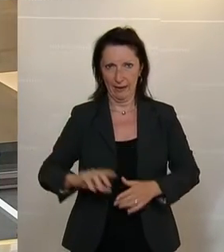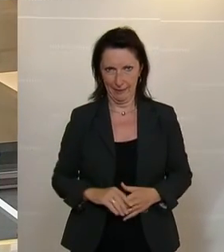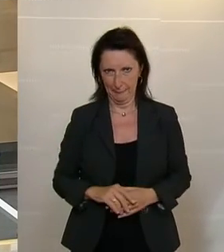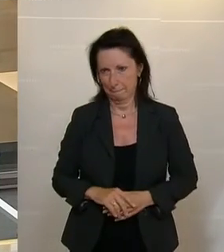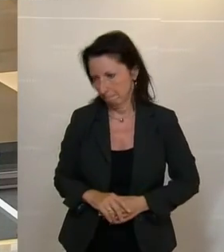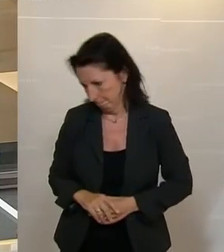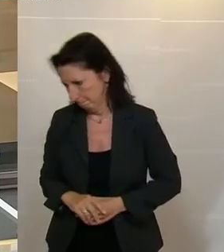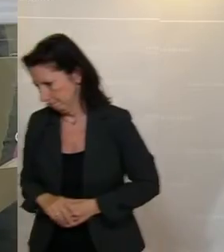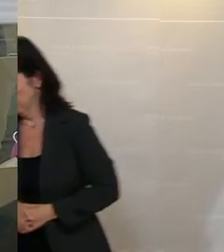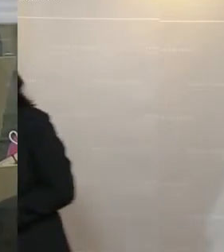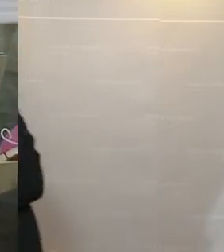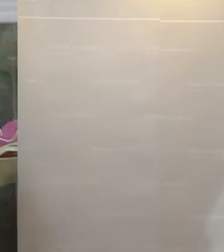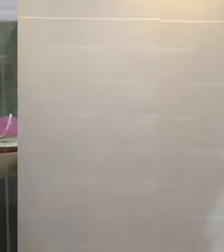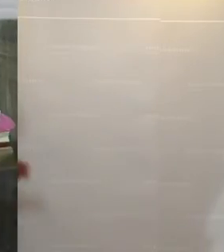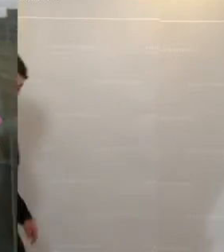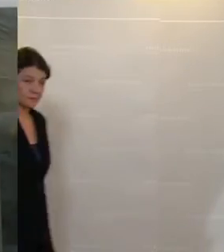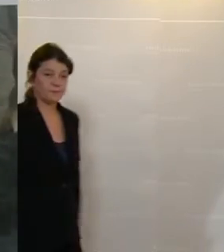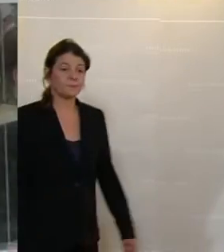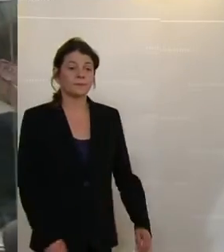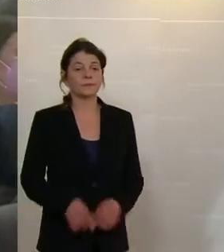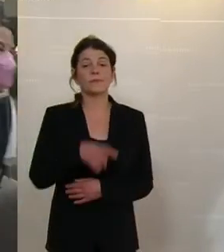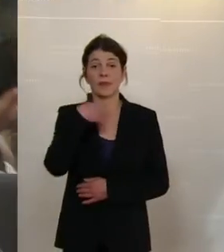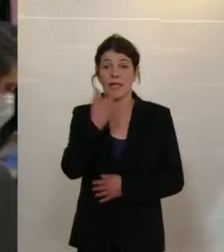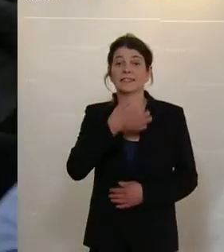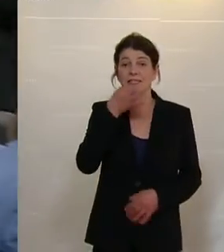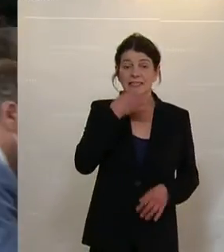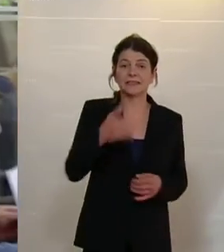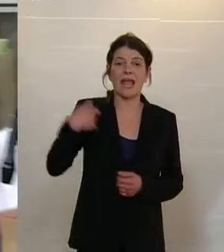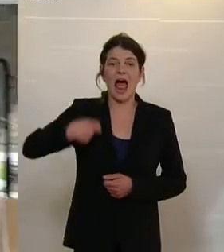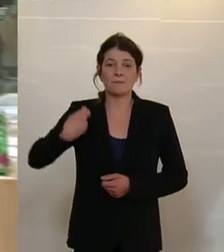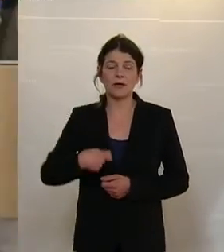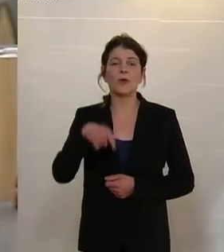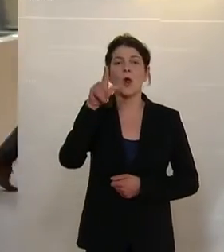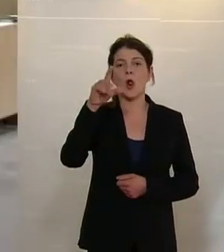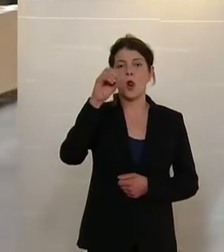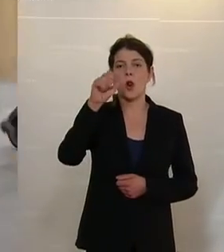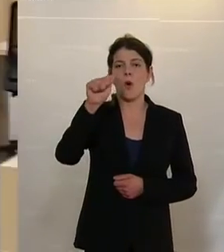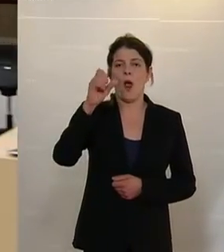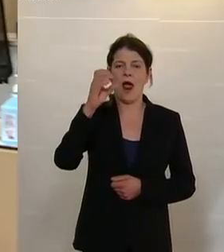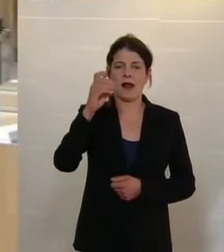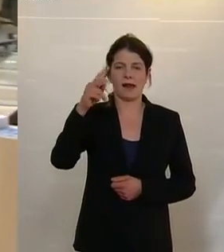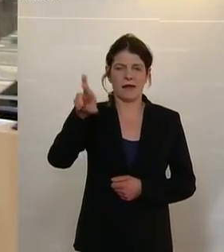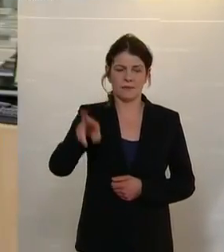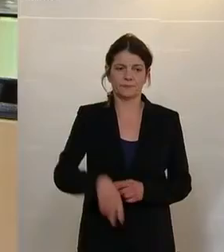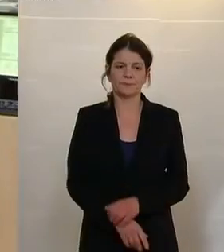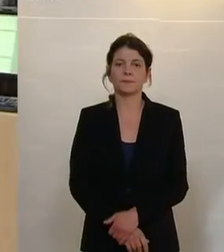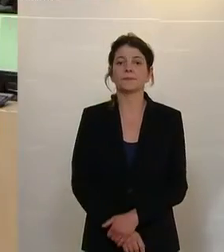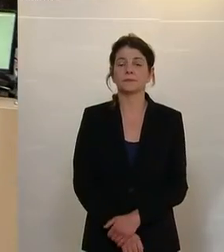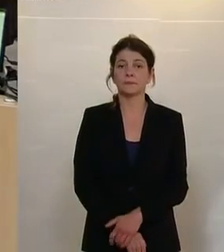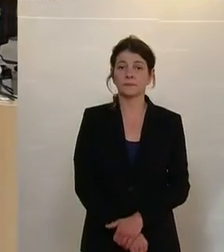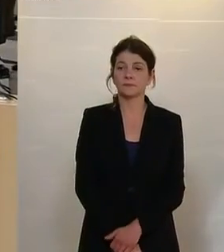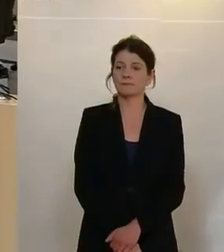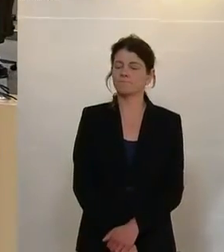Im Bildungsbereich gäbe es nach wie vor in einigen Bereichen großen Reformbedarf. Dafür sei aber im Finanzrahmen nichts vorgesehen,